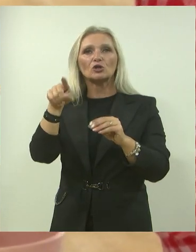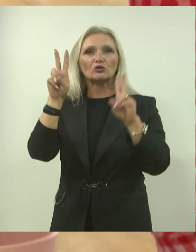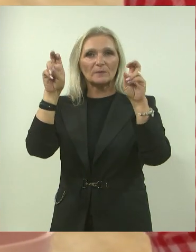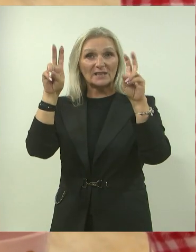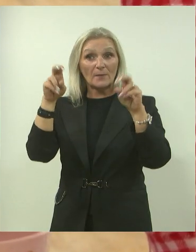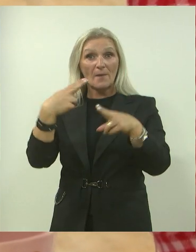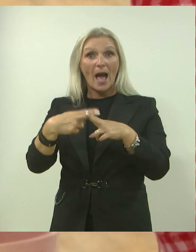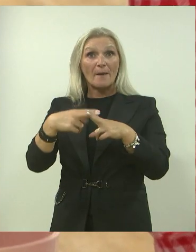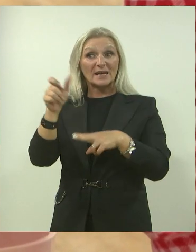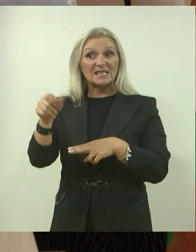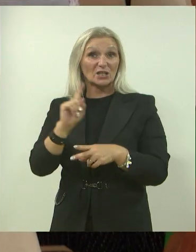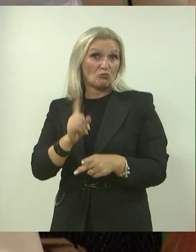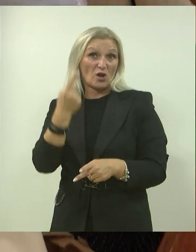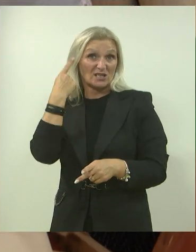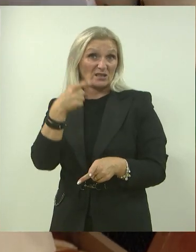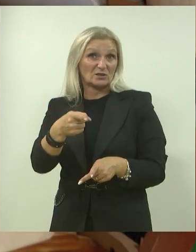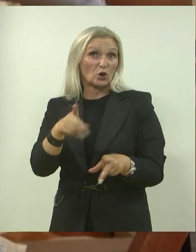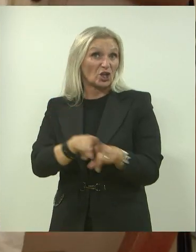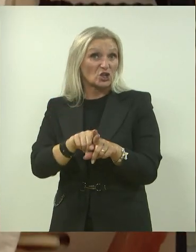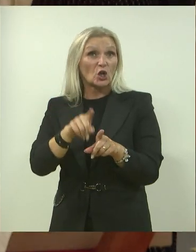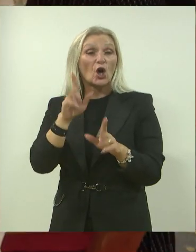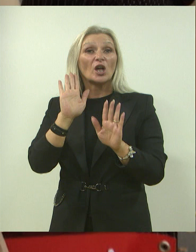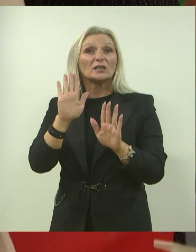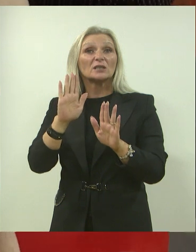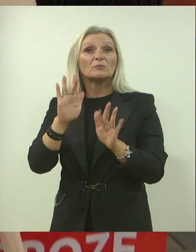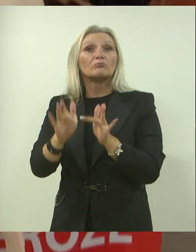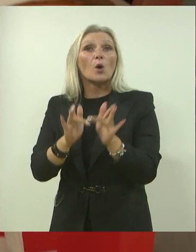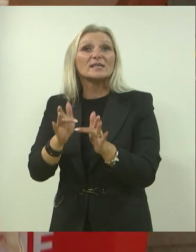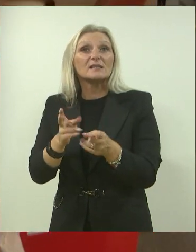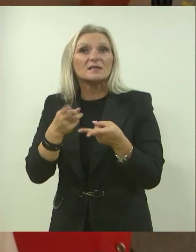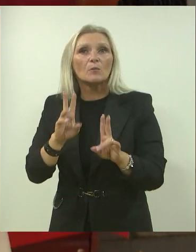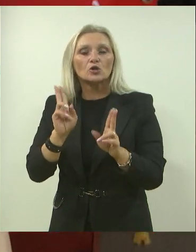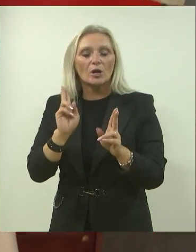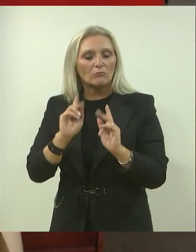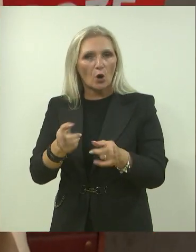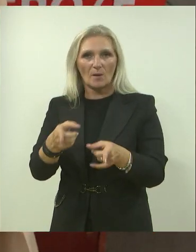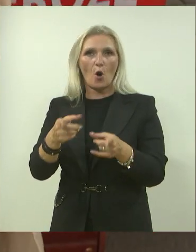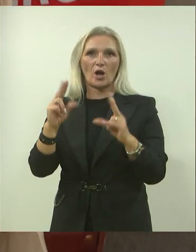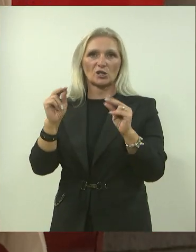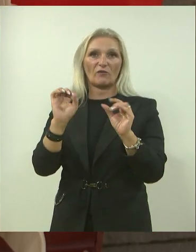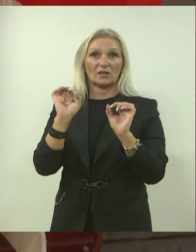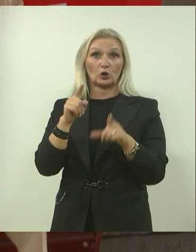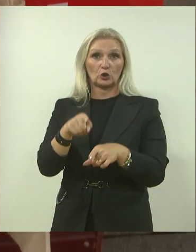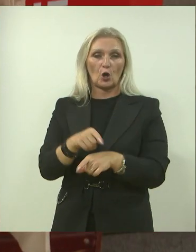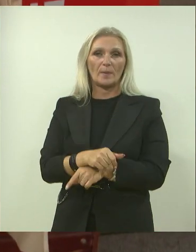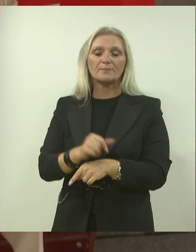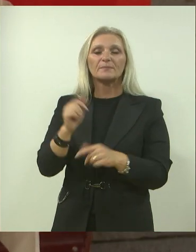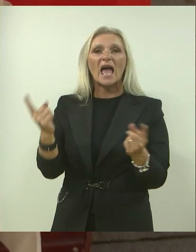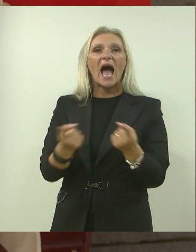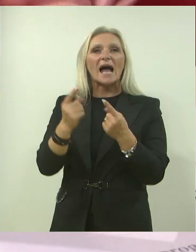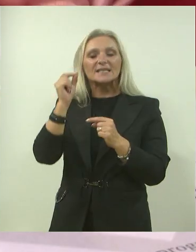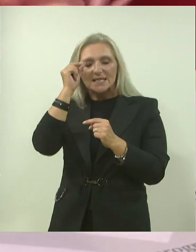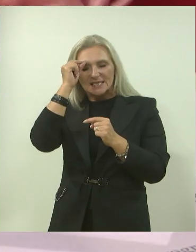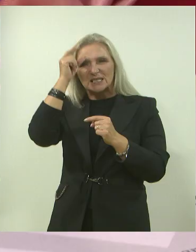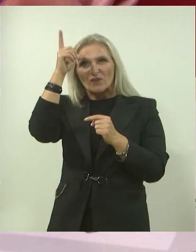je to isto dio kliničke slike, multiple skeroze, da i o tome trebamo razgovarati. Cilj akcije bio je podići svijesto